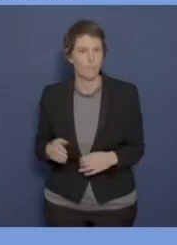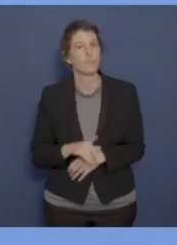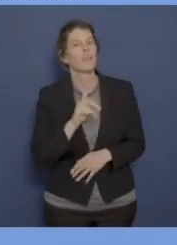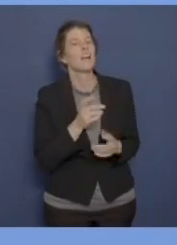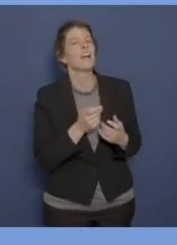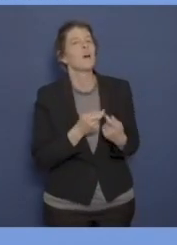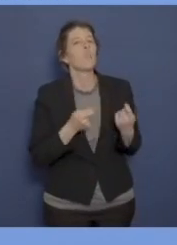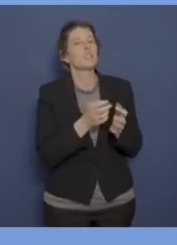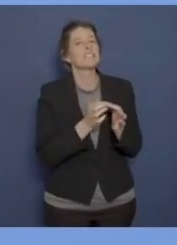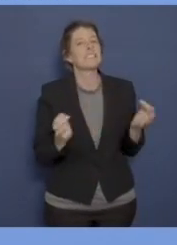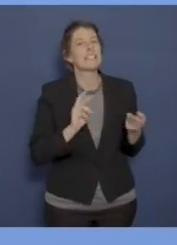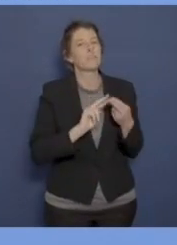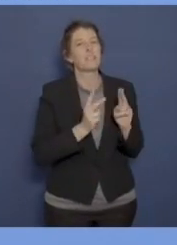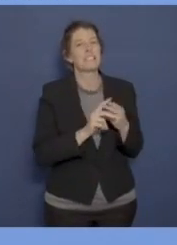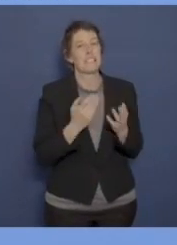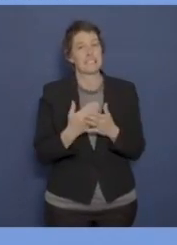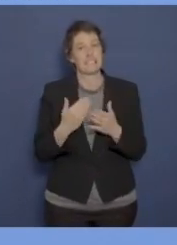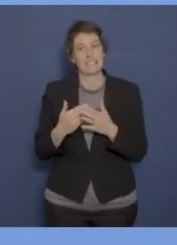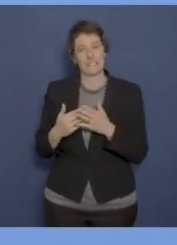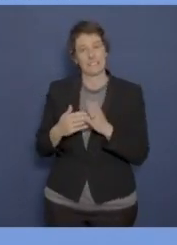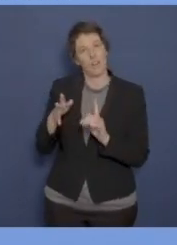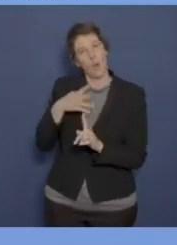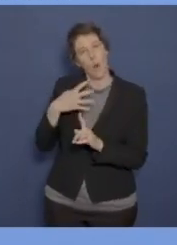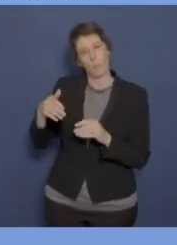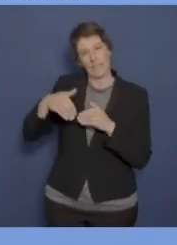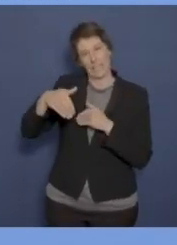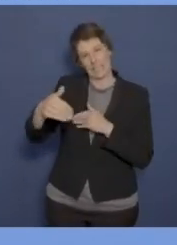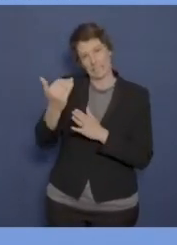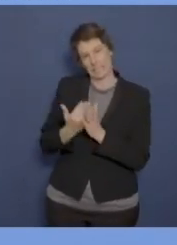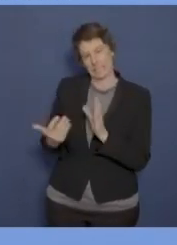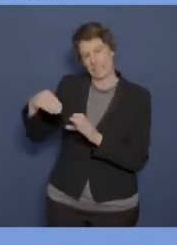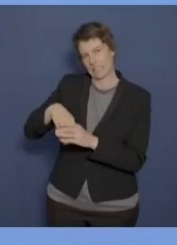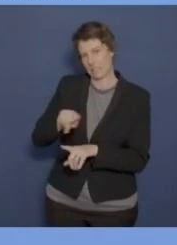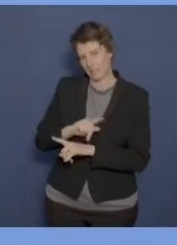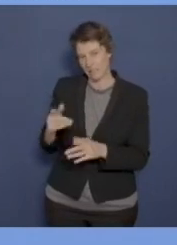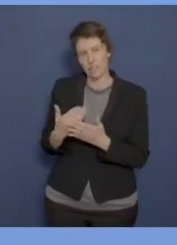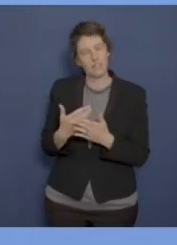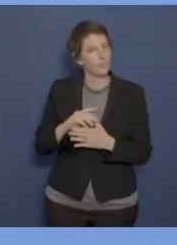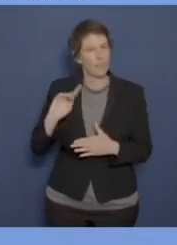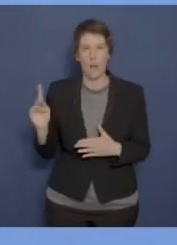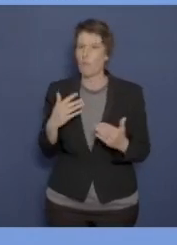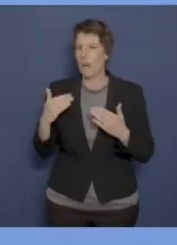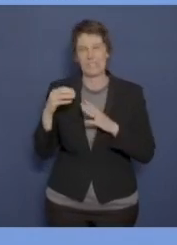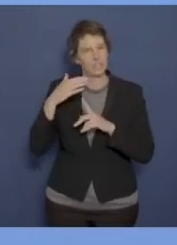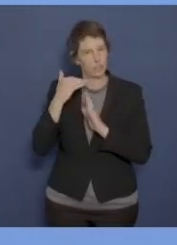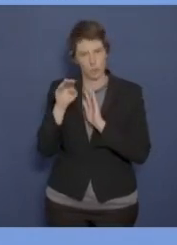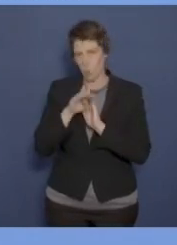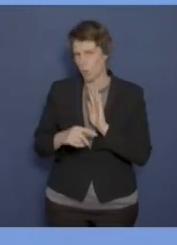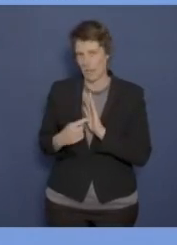Mitglieder des Bundestages fallen nicht unter das Lobbyregistergesetz, deswegen auch nicht unter den Verhaltenskodex.